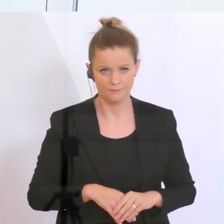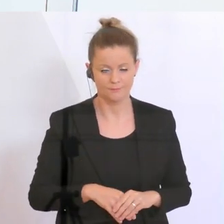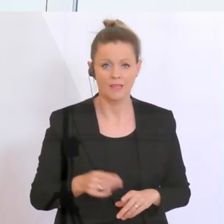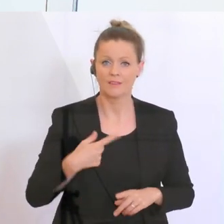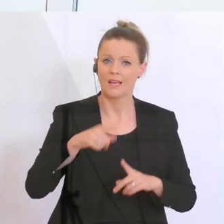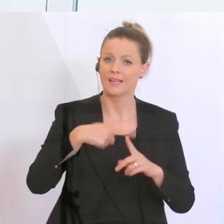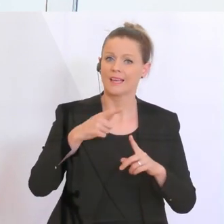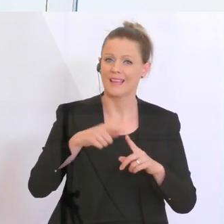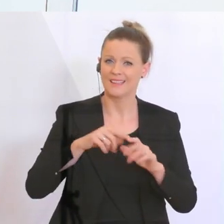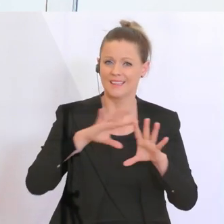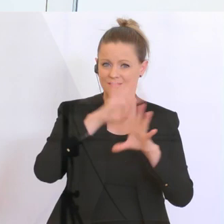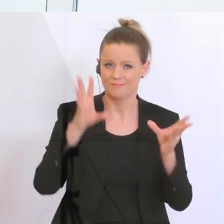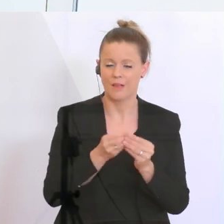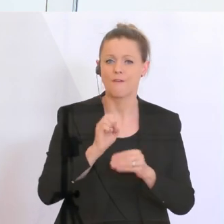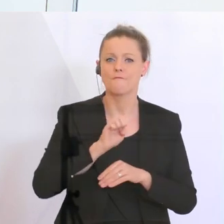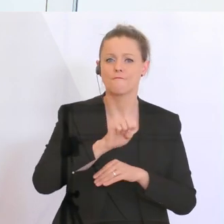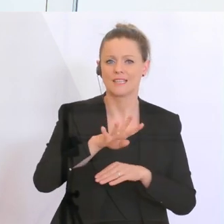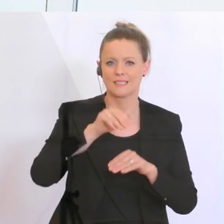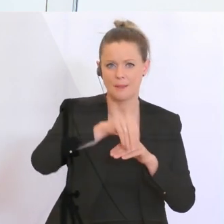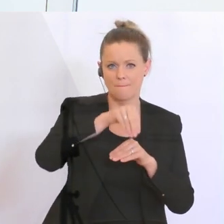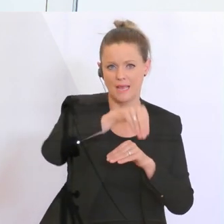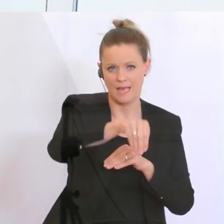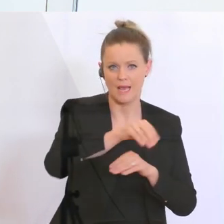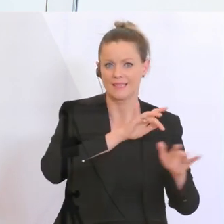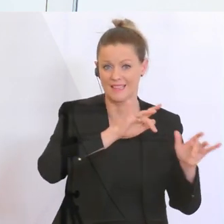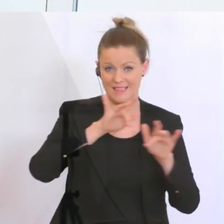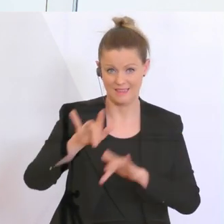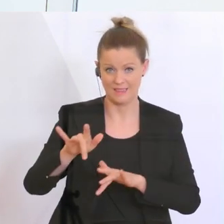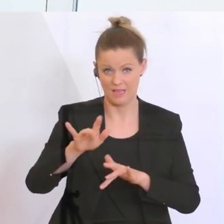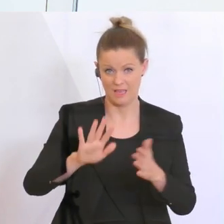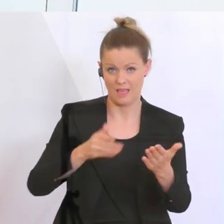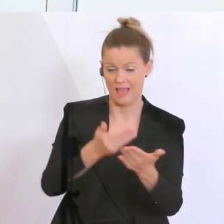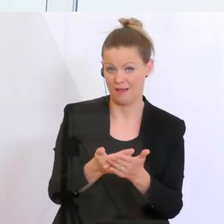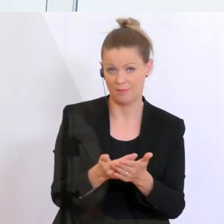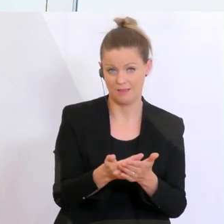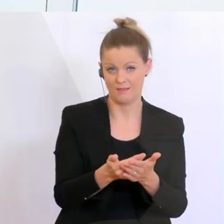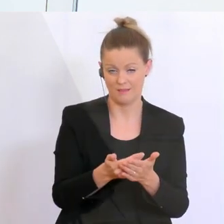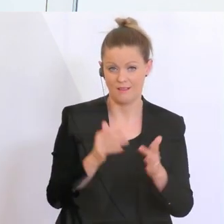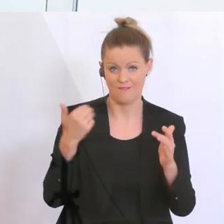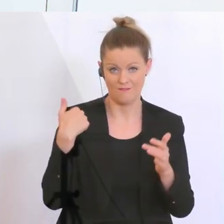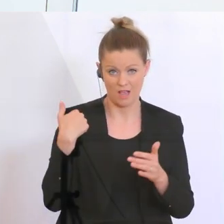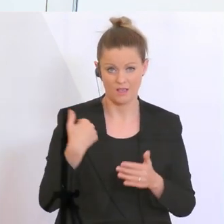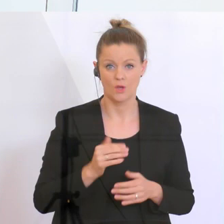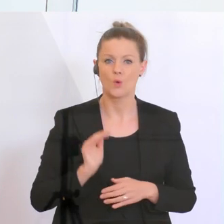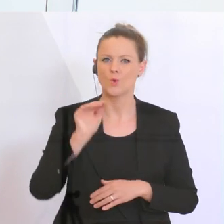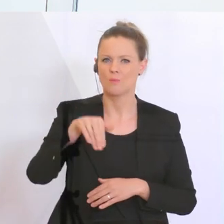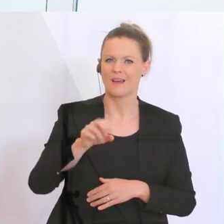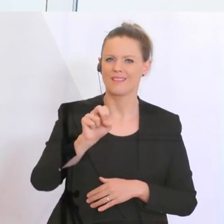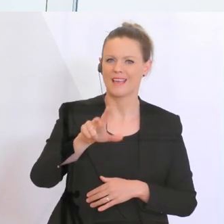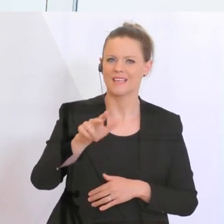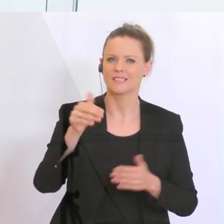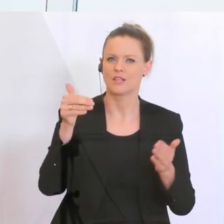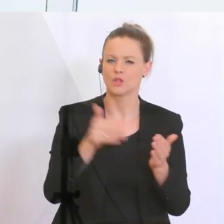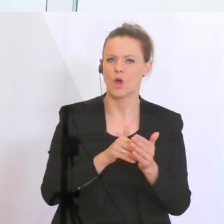Kreditvolumen von über 14 Milliarden in der Zwischenzeit zur Verfügung gestellt. Wir haben über 113.000